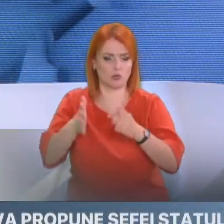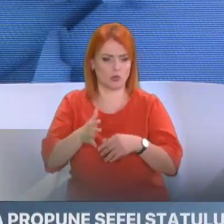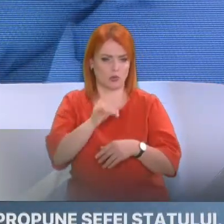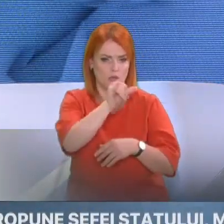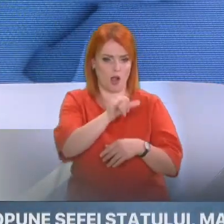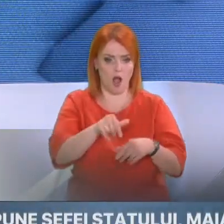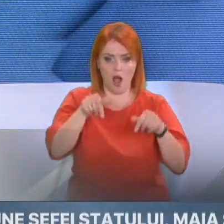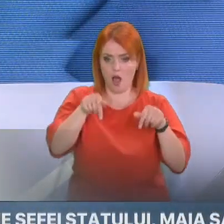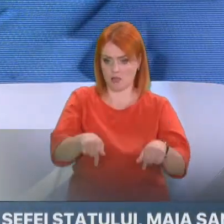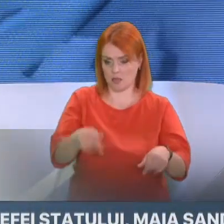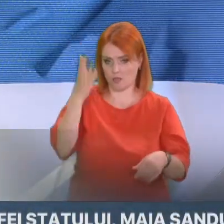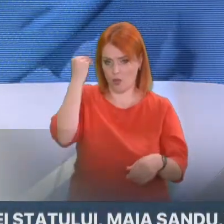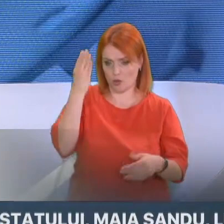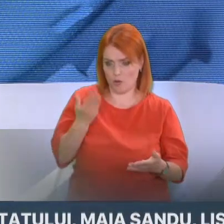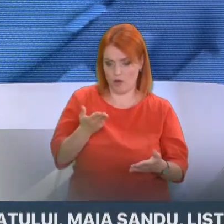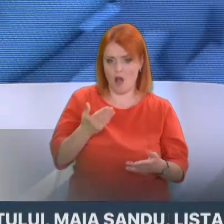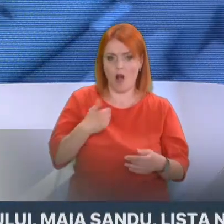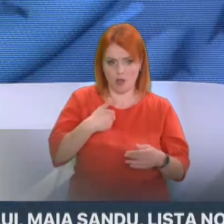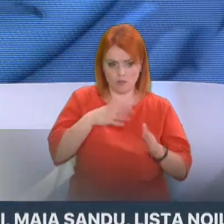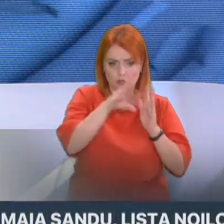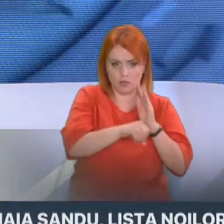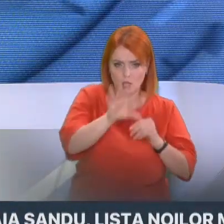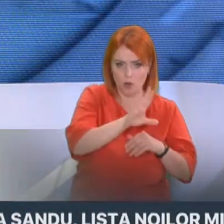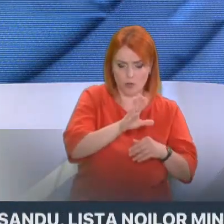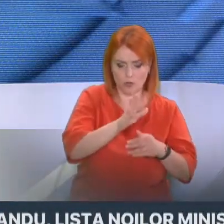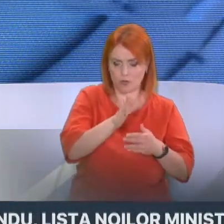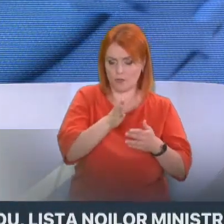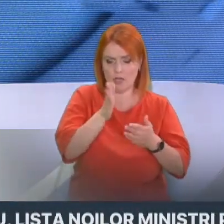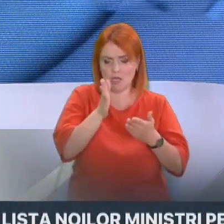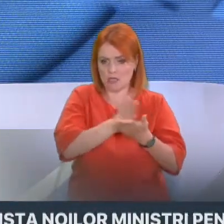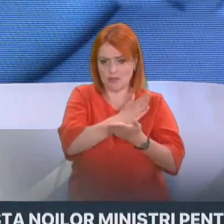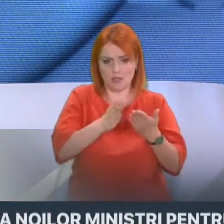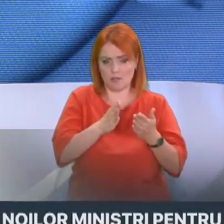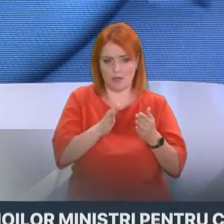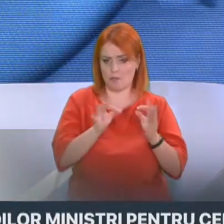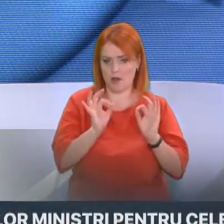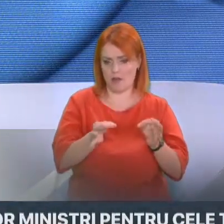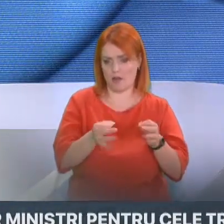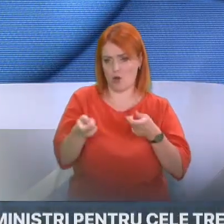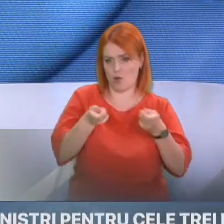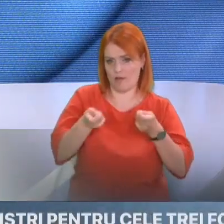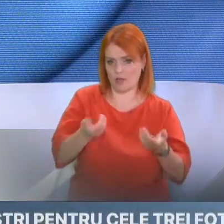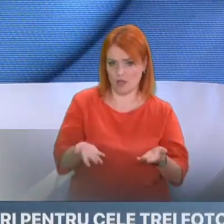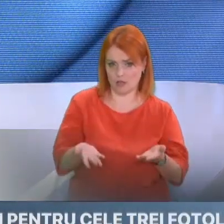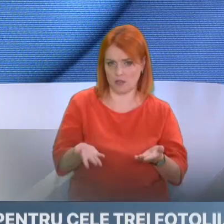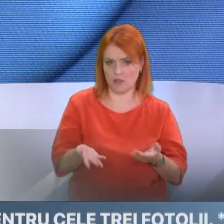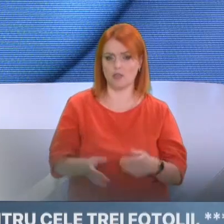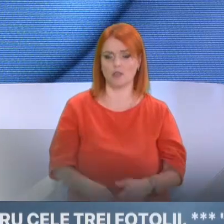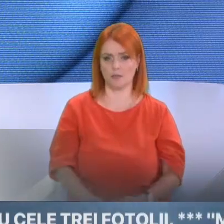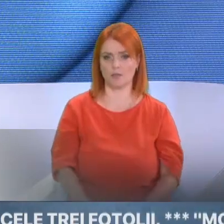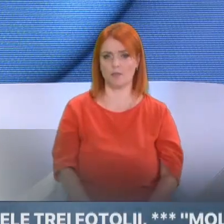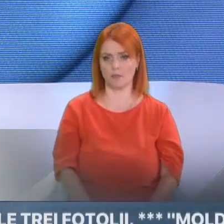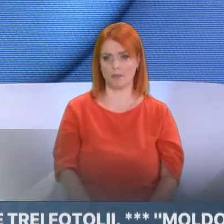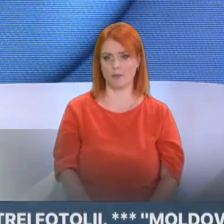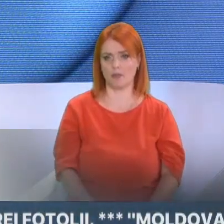nivelul schimbării care se face la Guvern, vor veni trei miniștri noi. Noi, comentatori